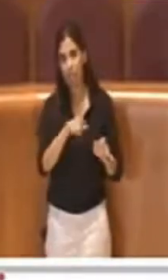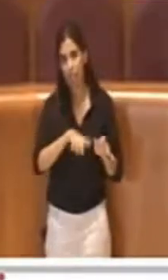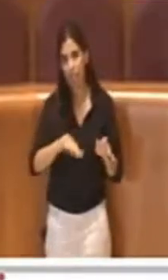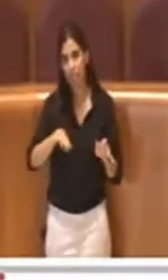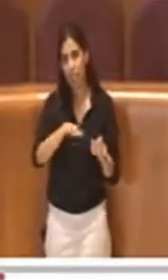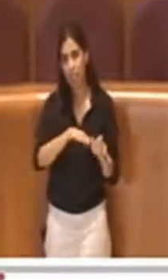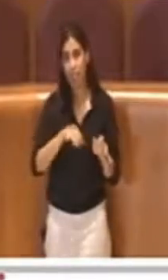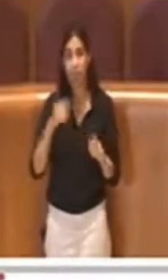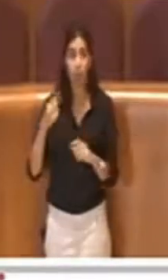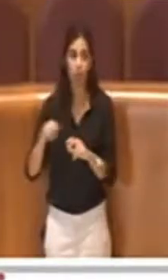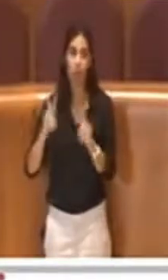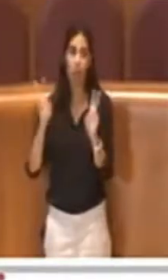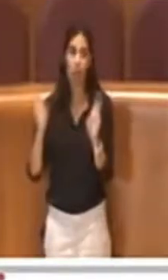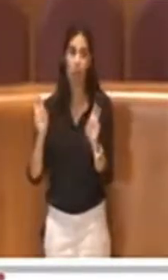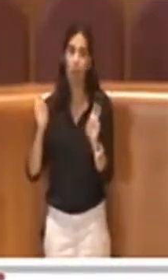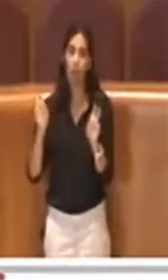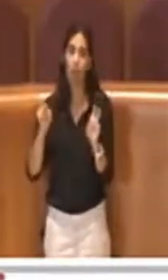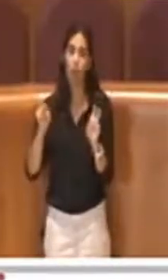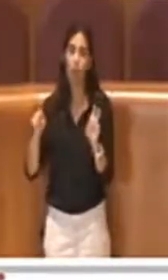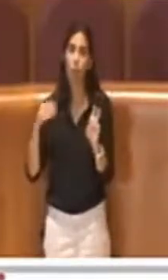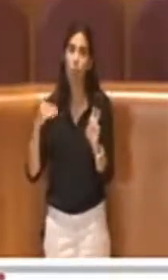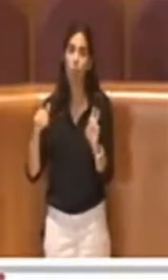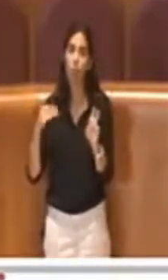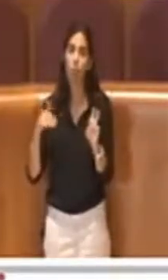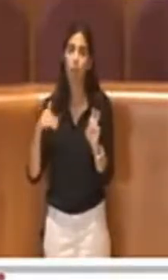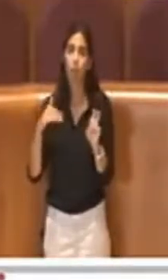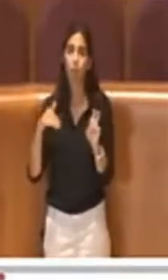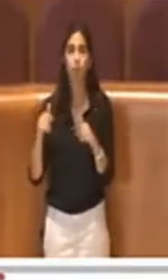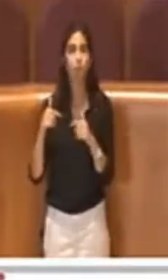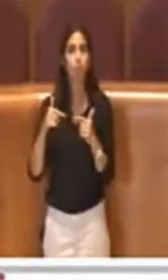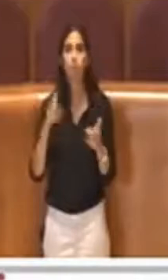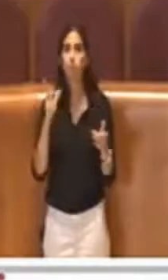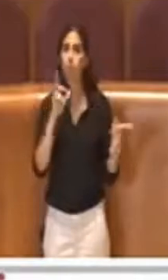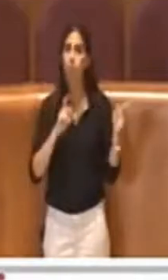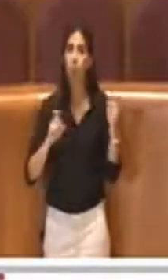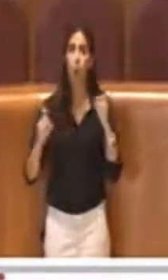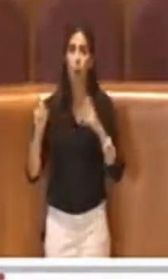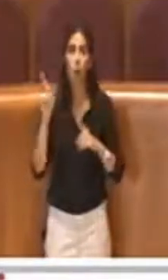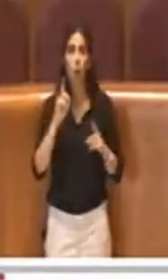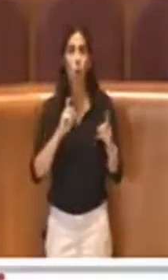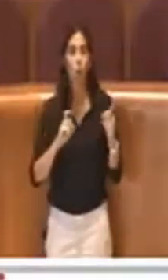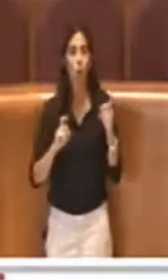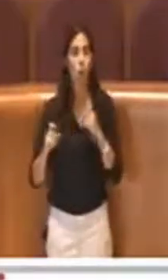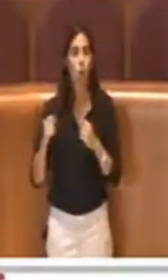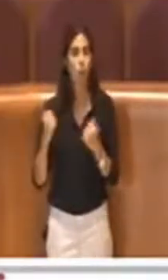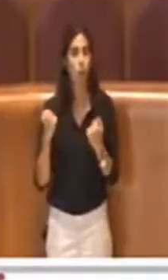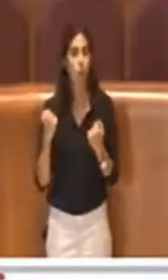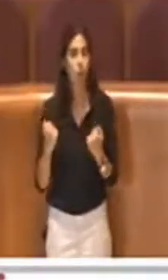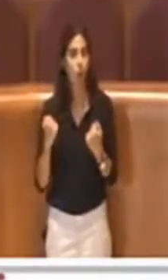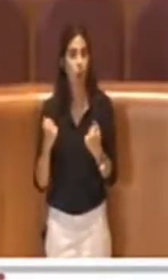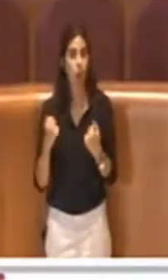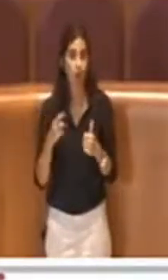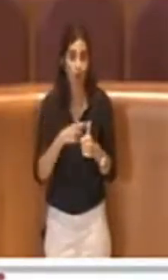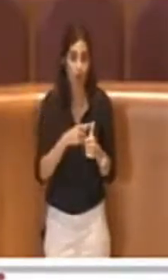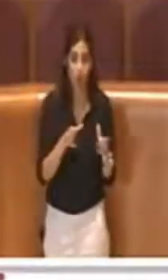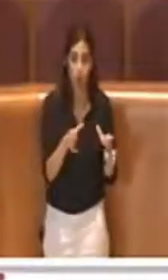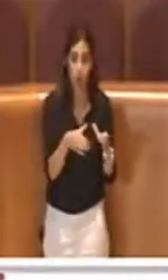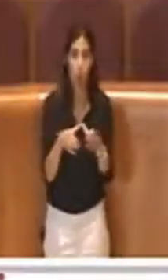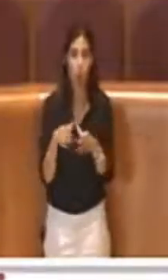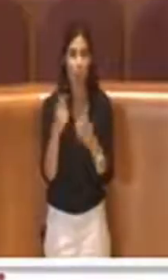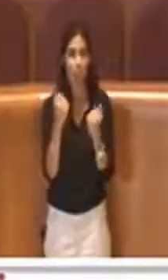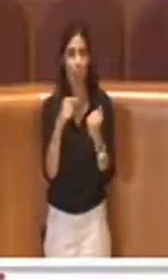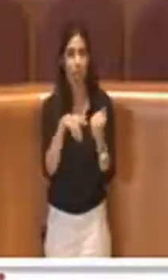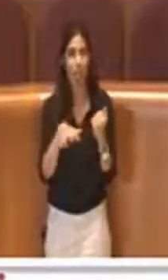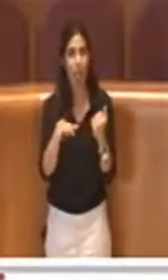un tema che sta testando molta preoccupazione da parte dei comitati che vivono lì in